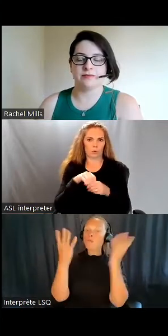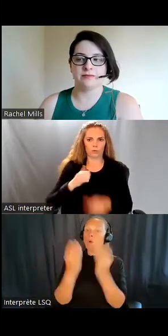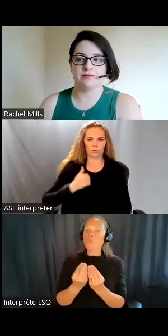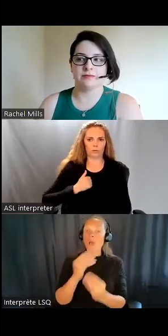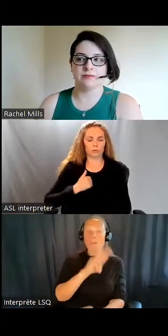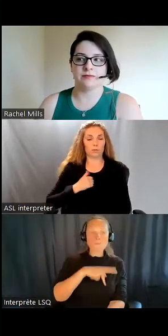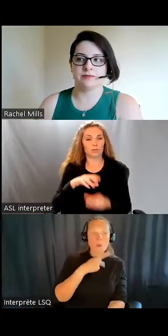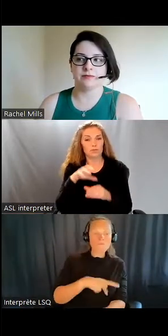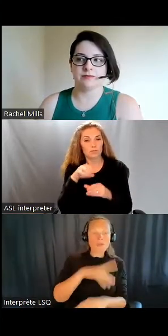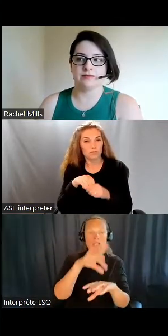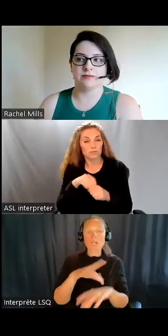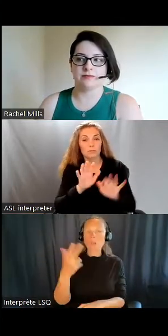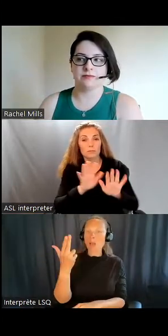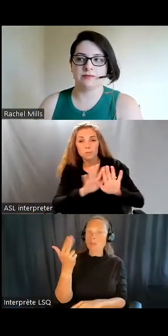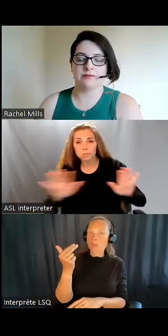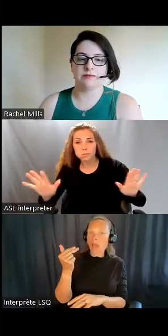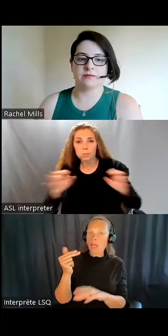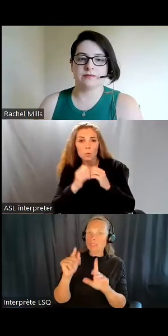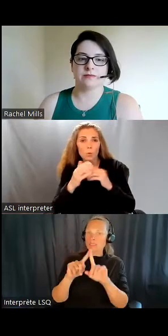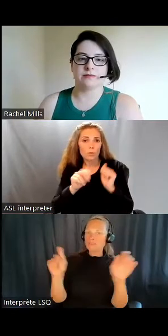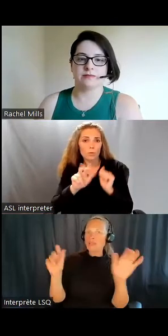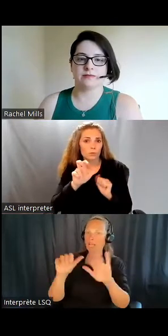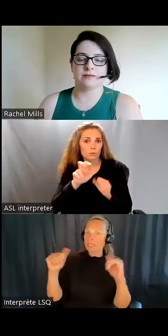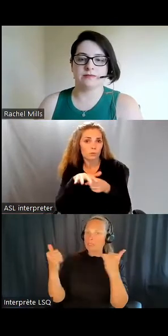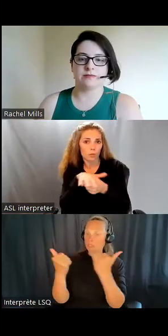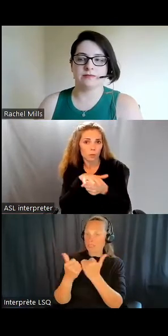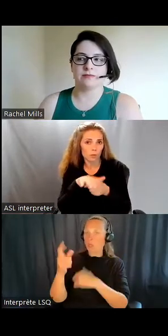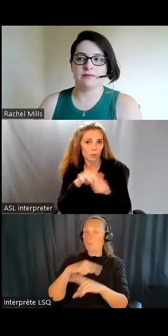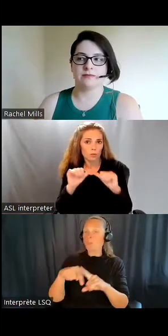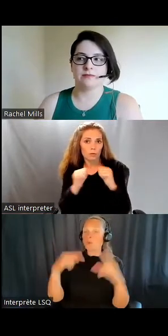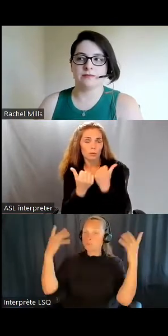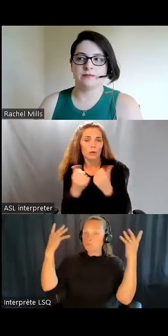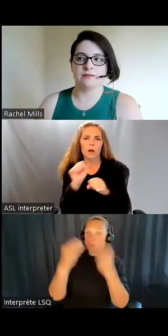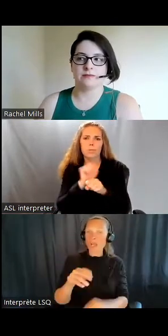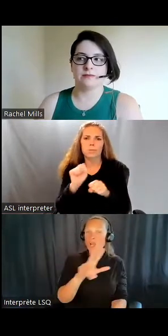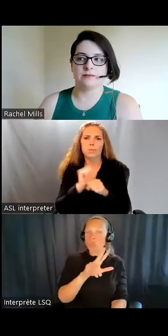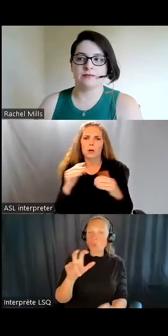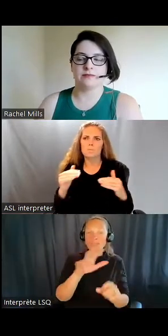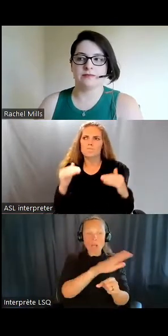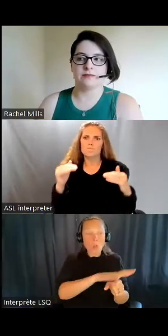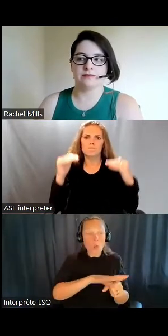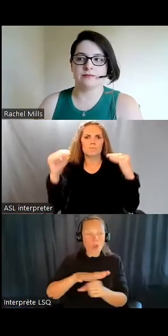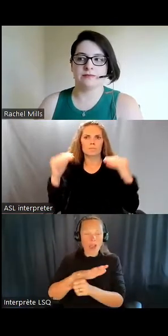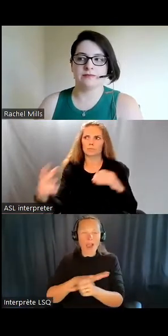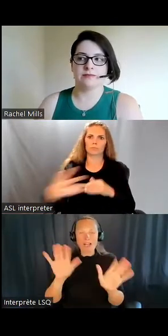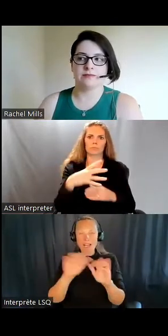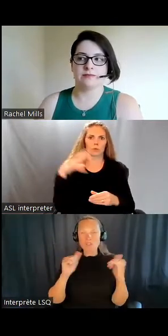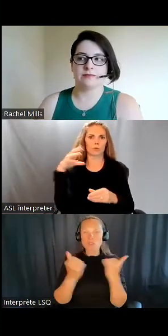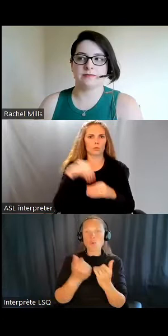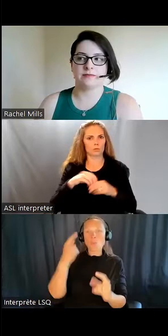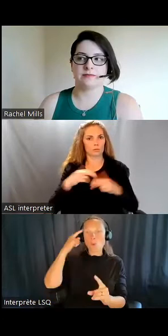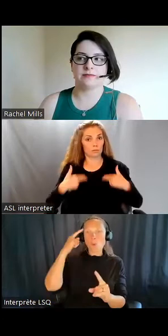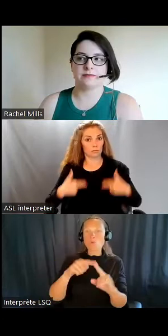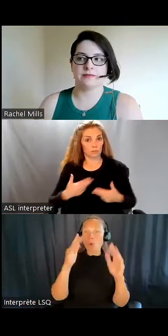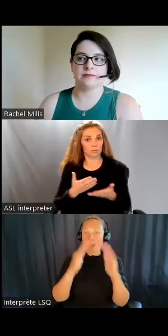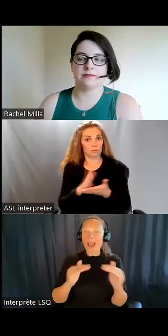territoriales et de plus de 300 associations locales qui travaillent pour faire avancer l'inclusion complète et les droits de la personne,